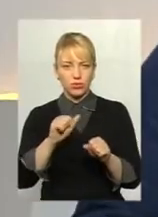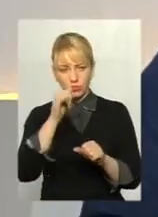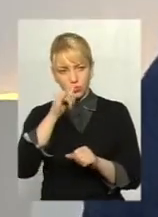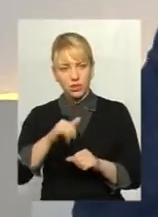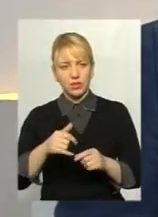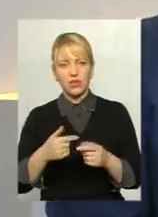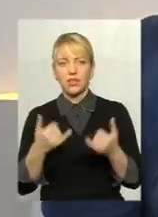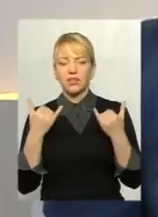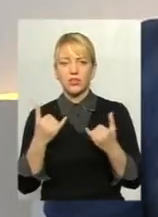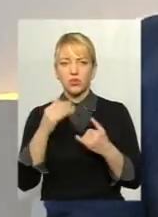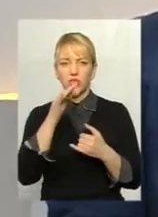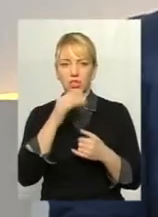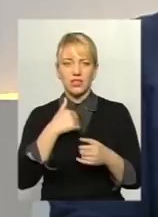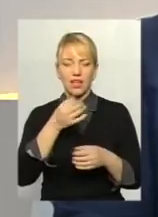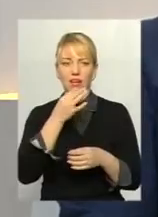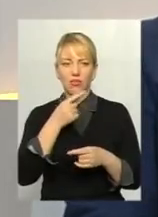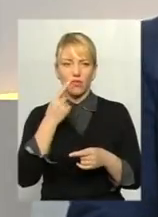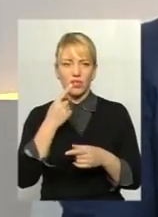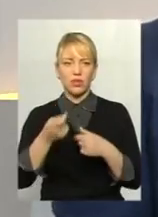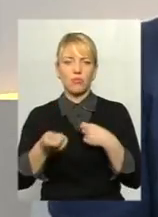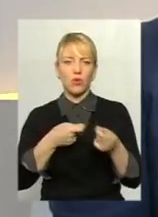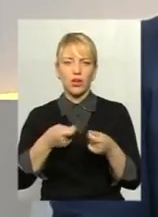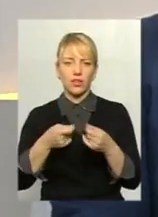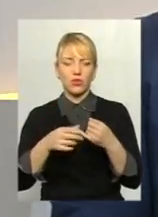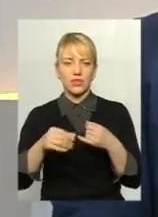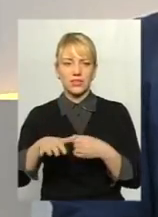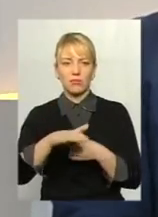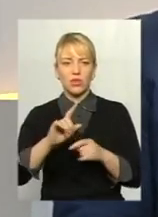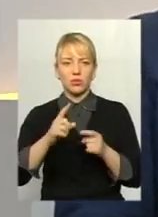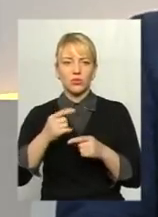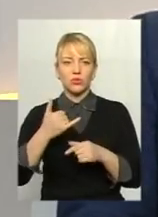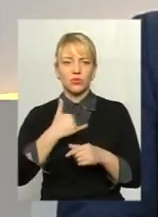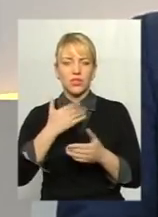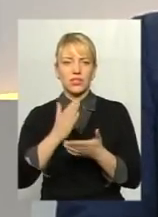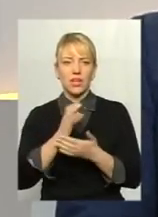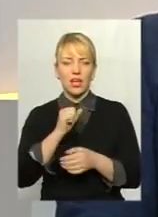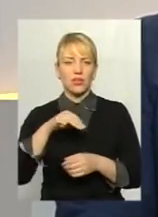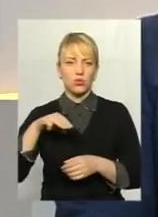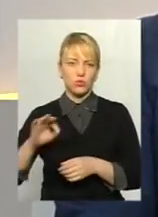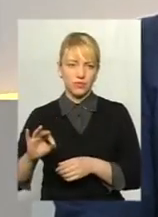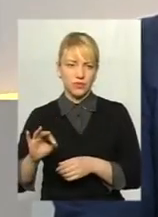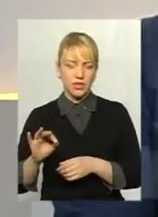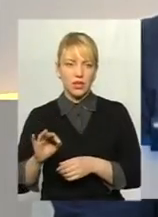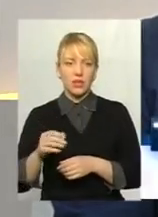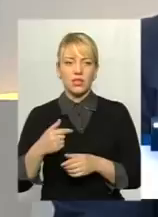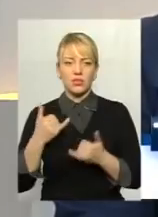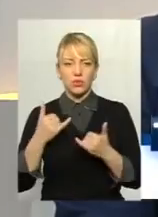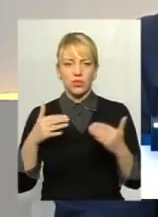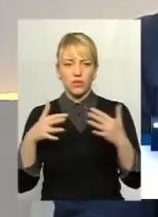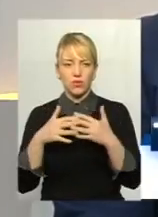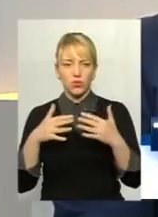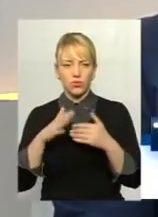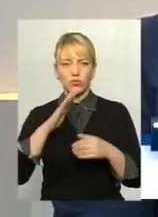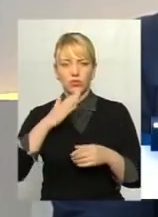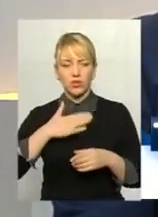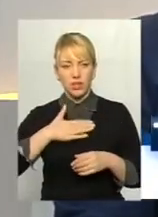Нам ще рано говорити про ринок землі, тому що в нас сьогодні йде АТО, яка сьогодні воює наші хлопці. Не